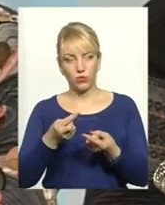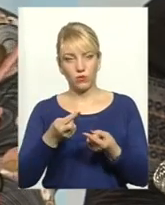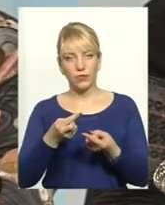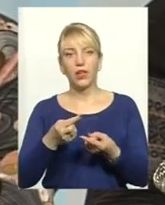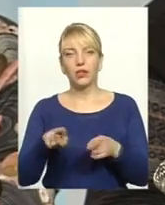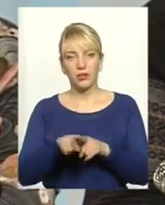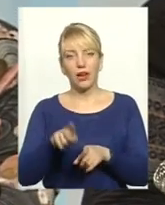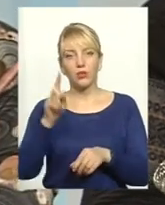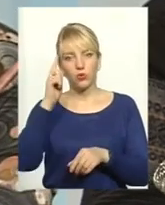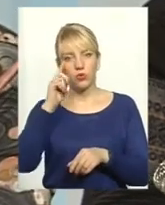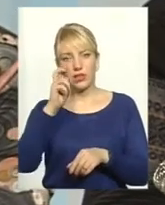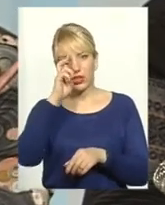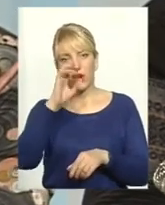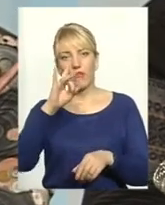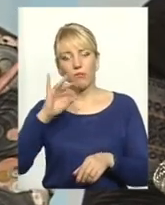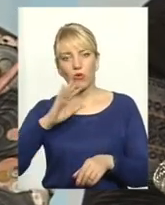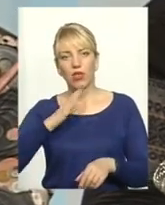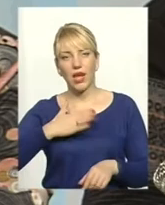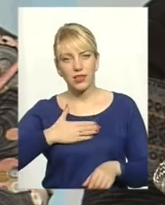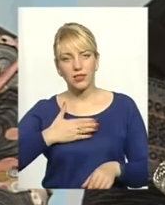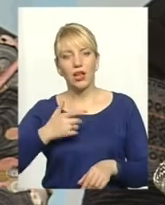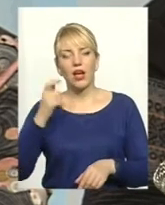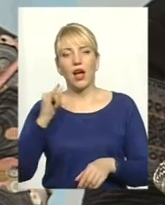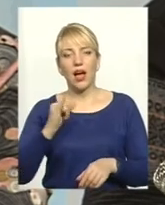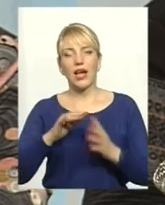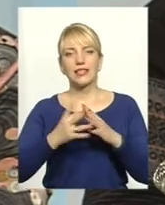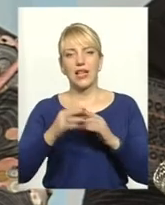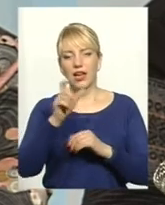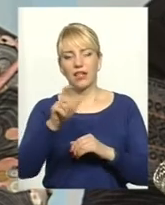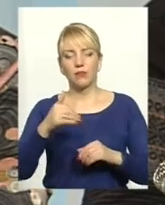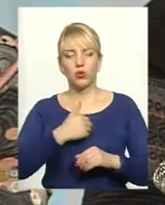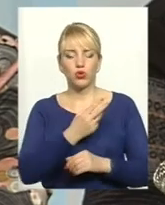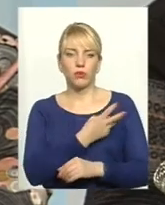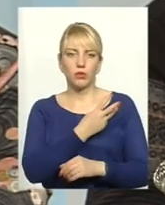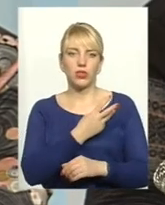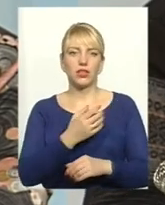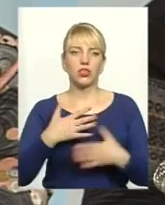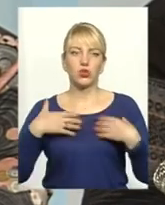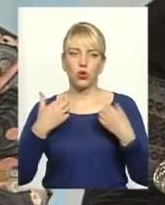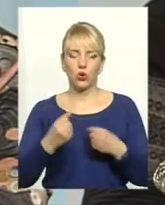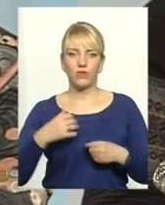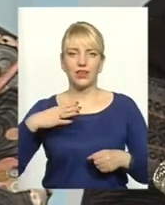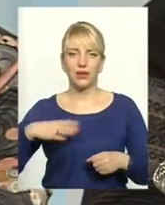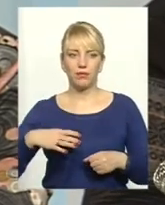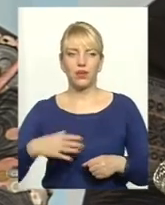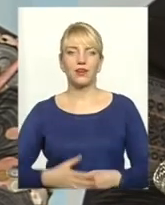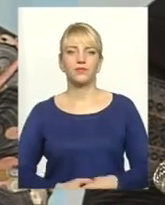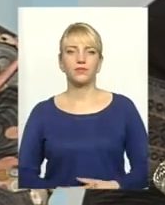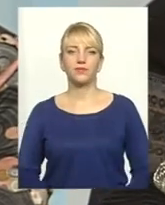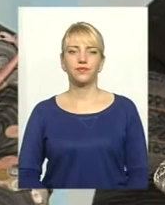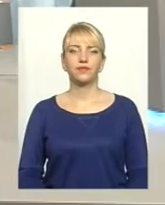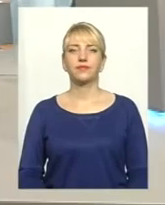держава опікується, а працівникам сільського господарства, жителям, селянам хочу побажати тільки здоров'я, терпіння, наснаги в роботі, щоб все вийшло.